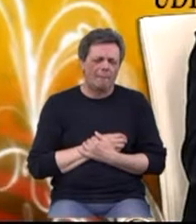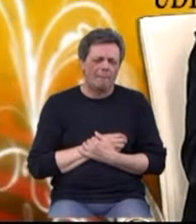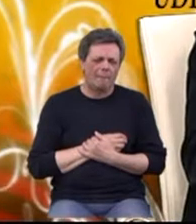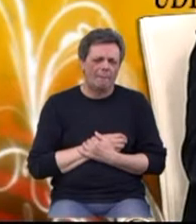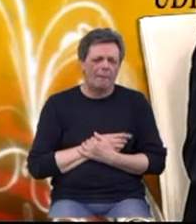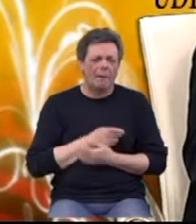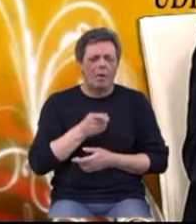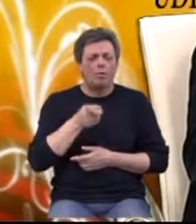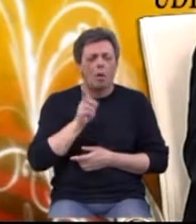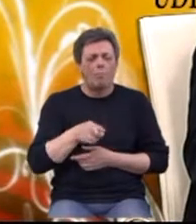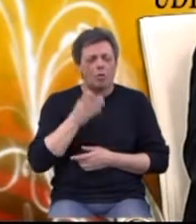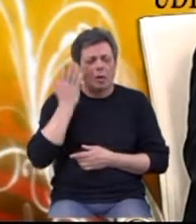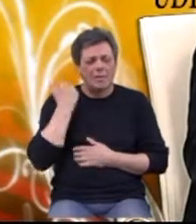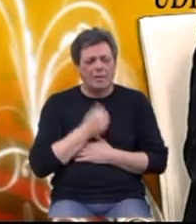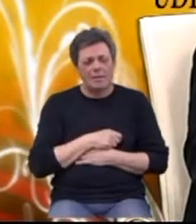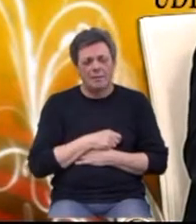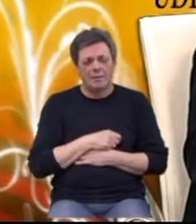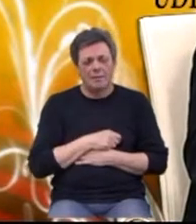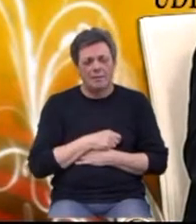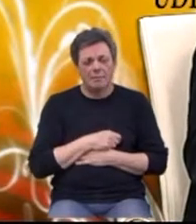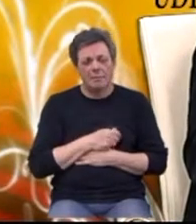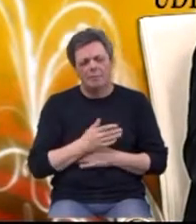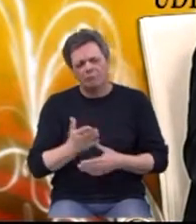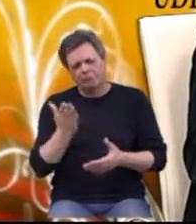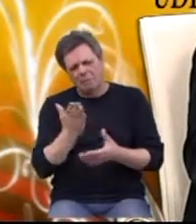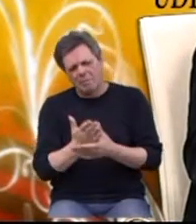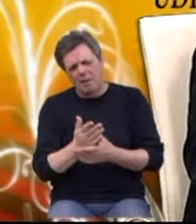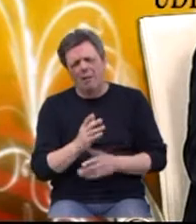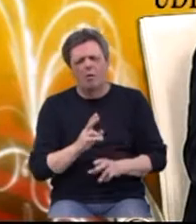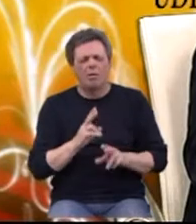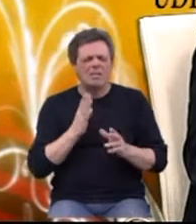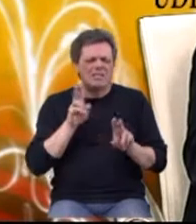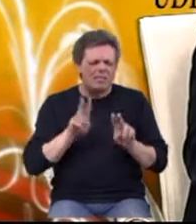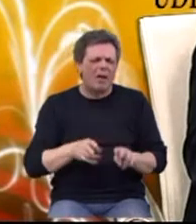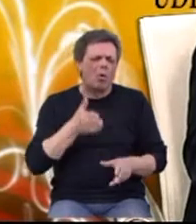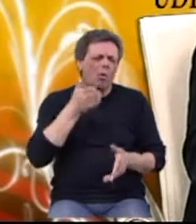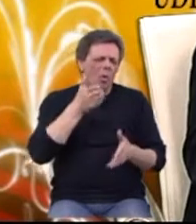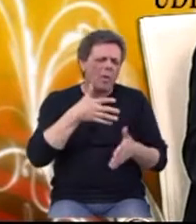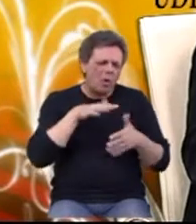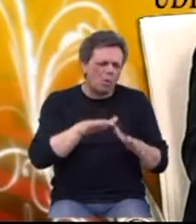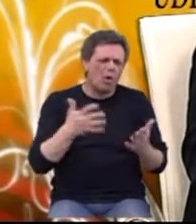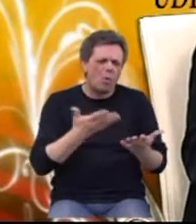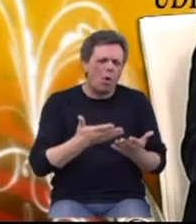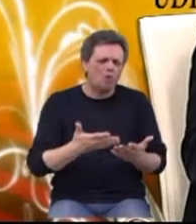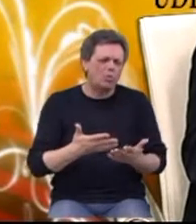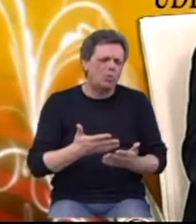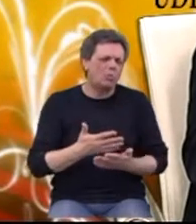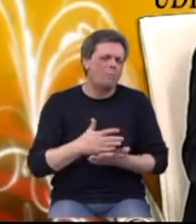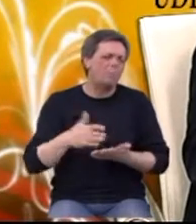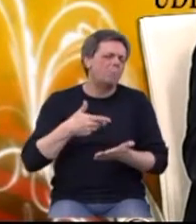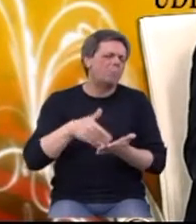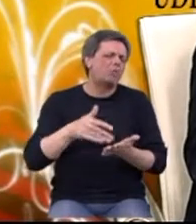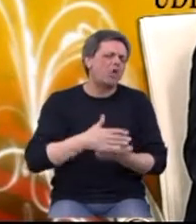može biti primjenjivano stvarno kod onih koji su iscrpili sve mogućnosti.